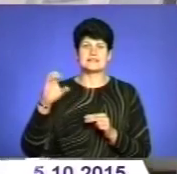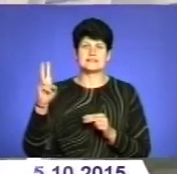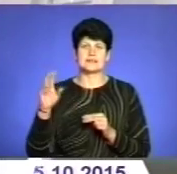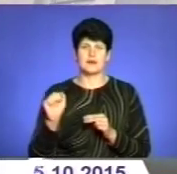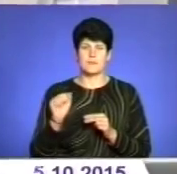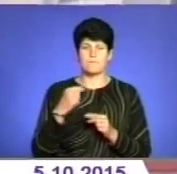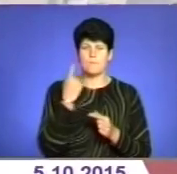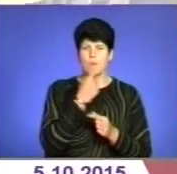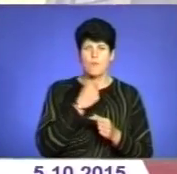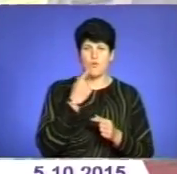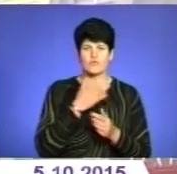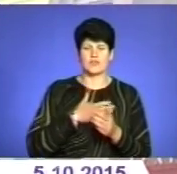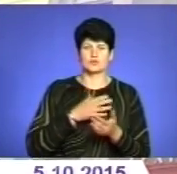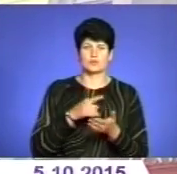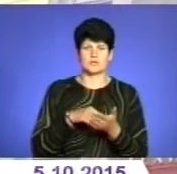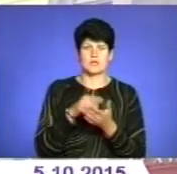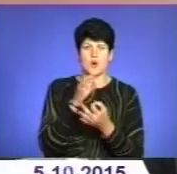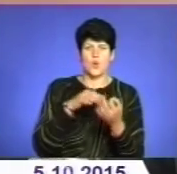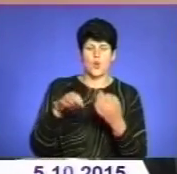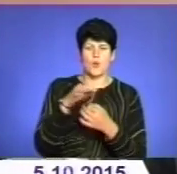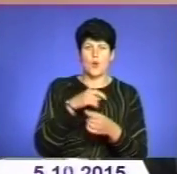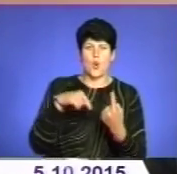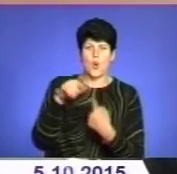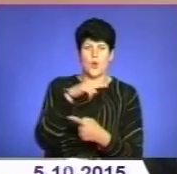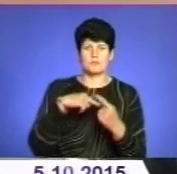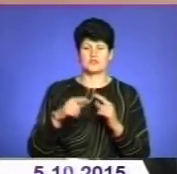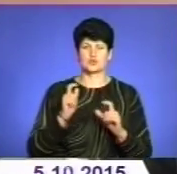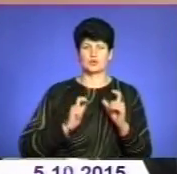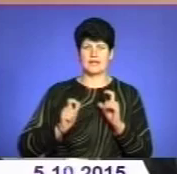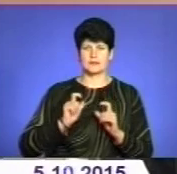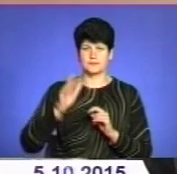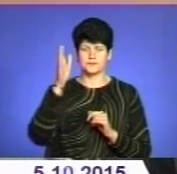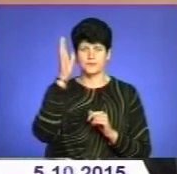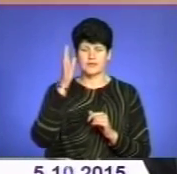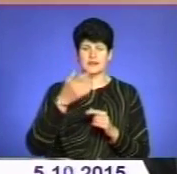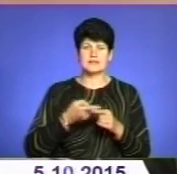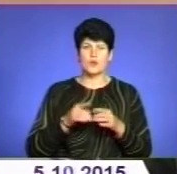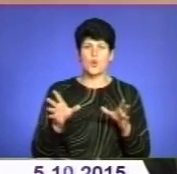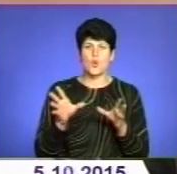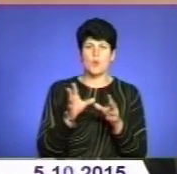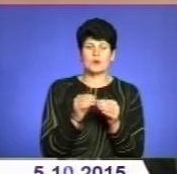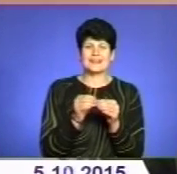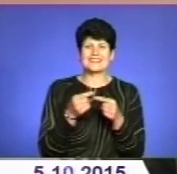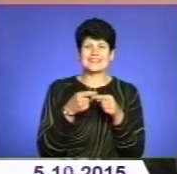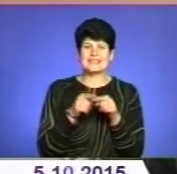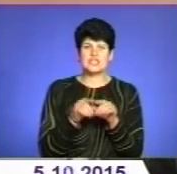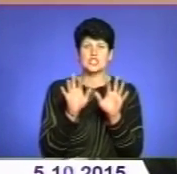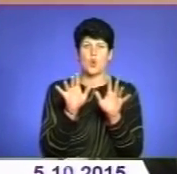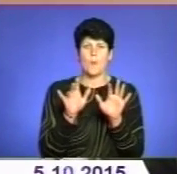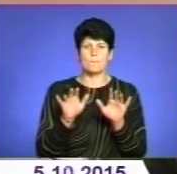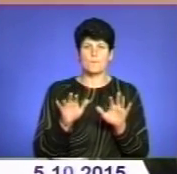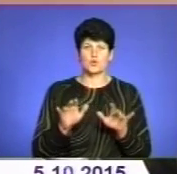обмін студентами і науковцями. Спектр спеціальності університету охоплює технічні, комп'ютерні